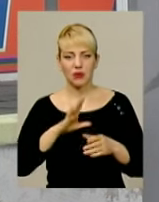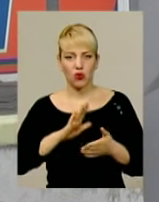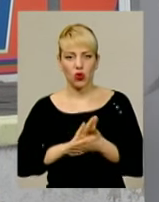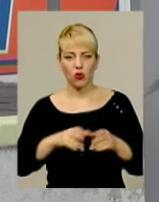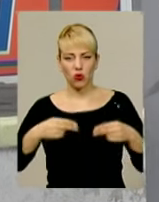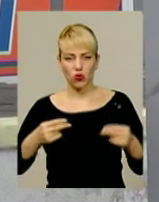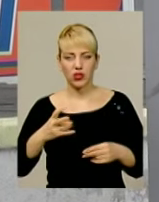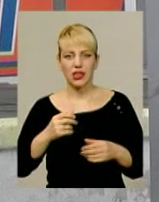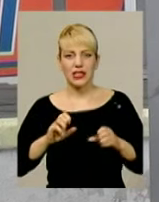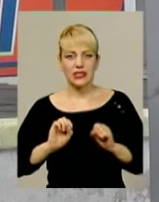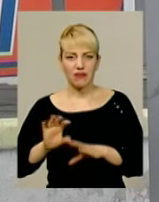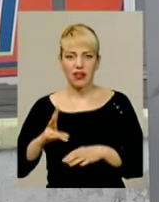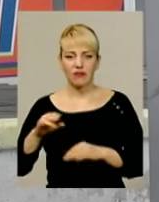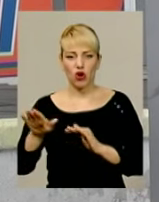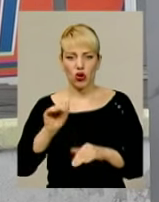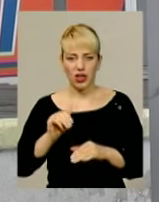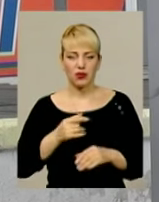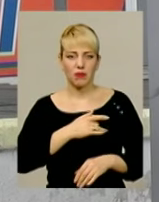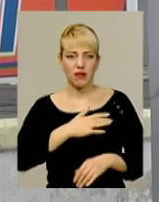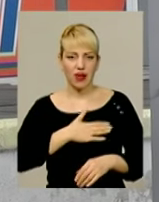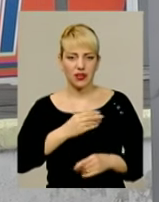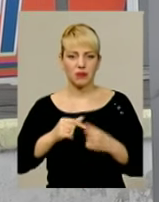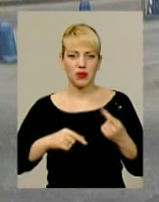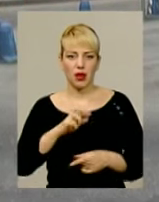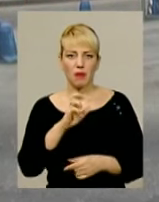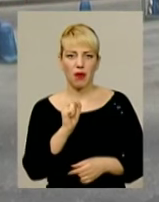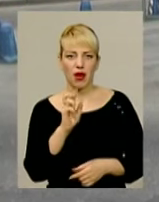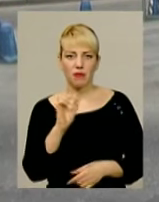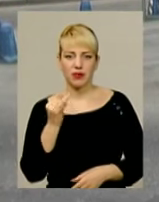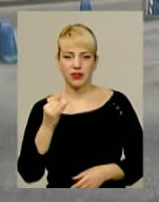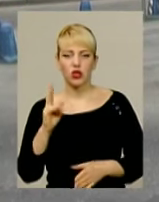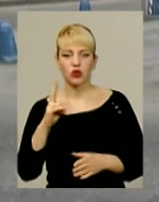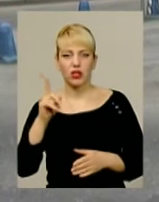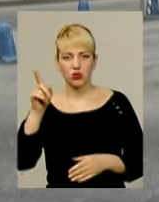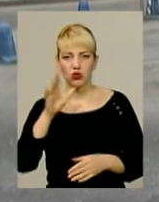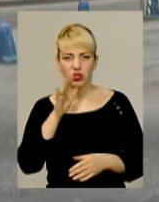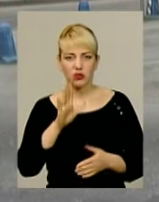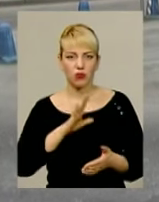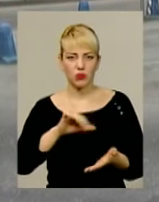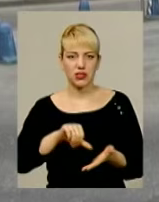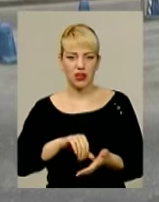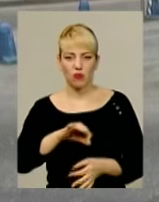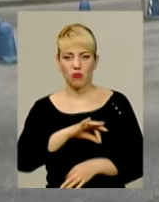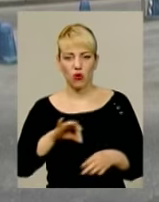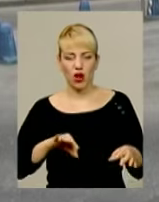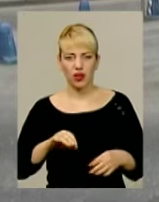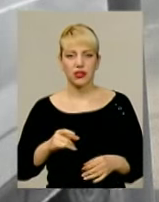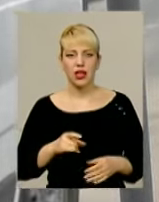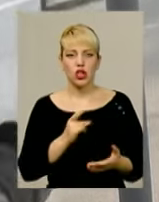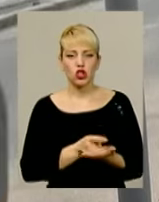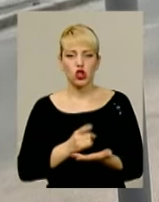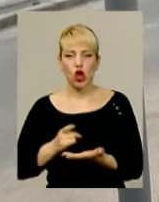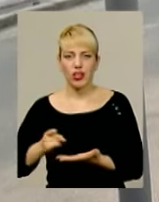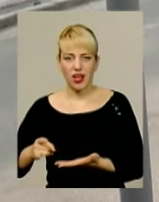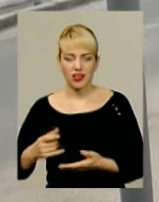привокзальної площі в оренду приватному підприємцю Олександру Бабію, котрий на той час представив відповідний проєкт стоянки і виграв тендер.